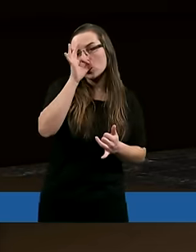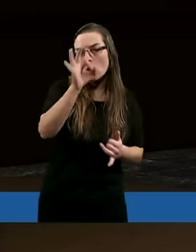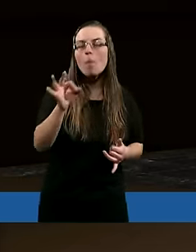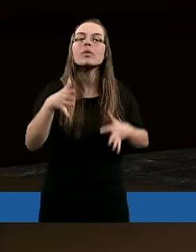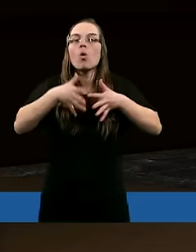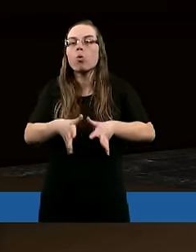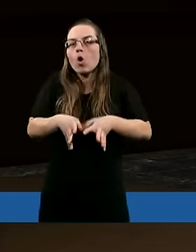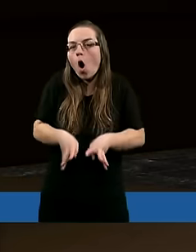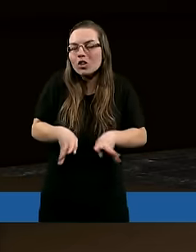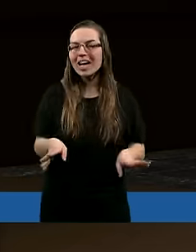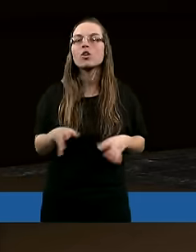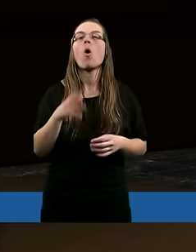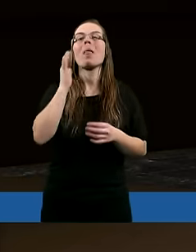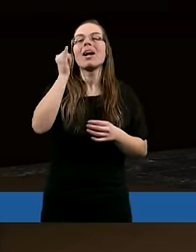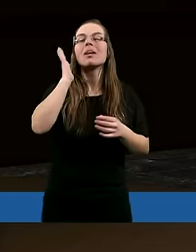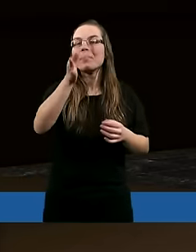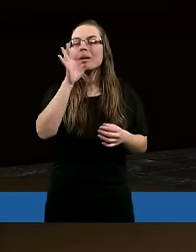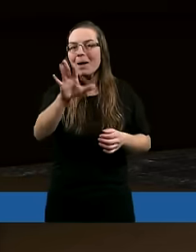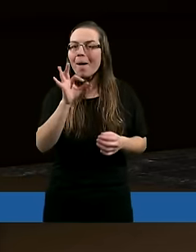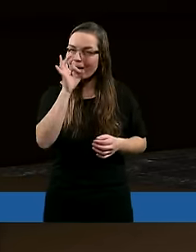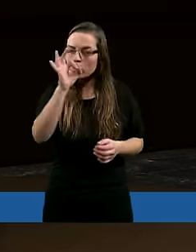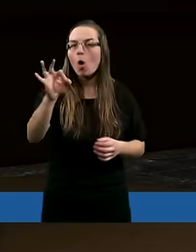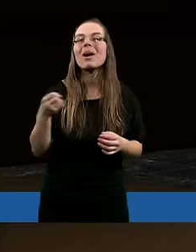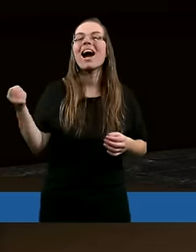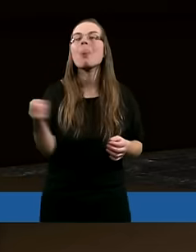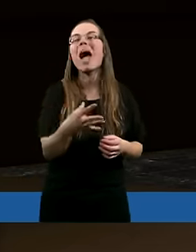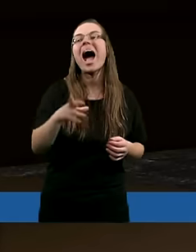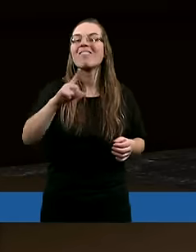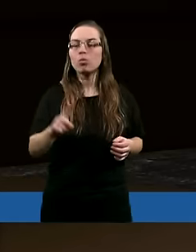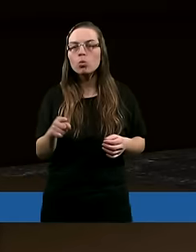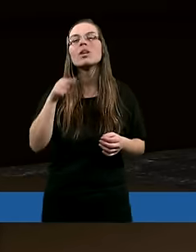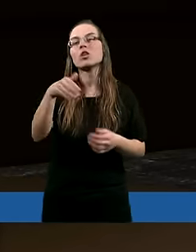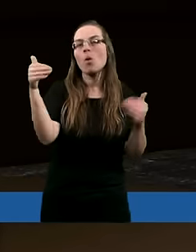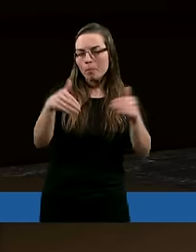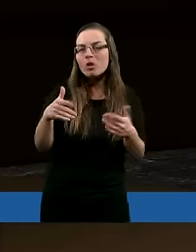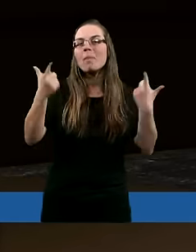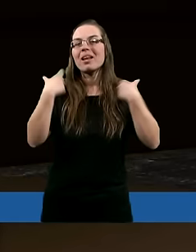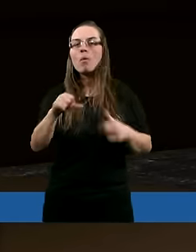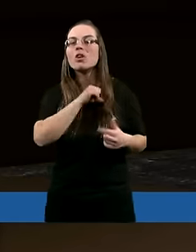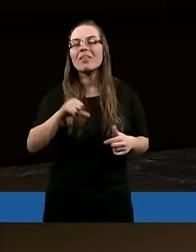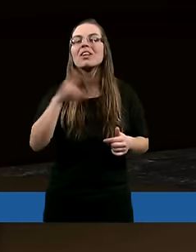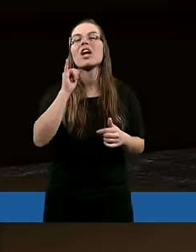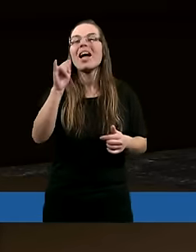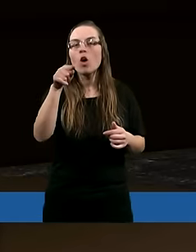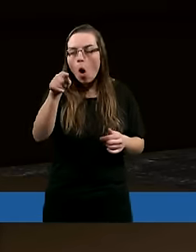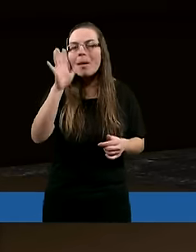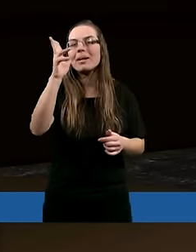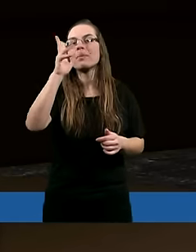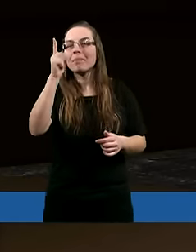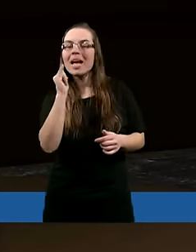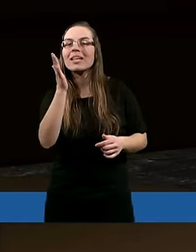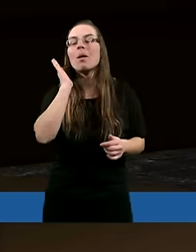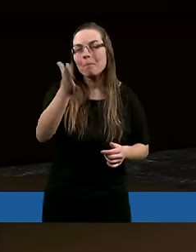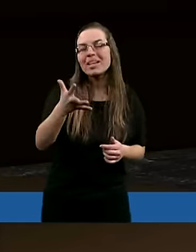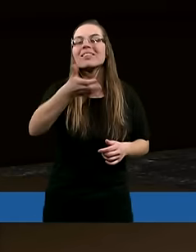ukorzenione, jeżeli będzie miało dobry nawóz, to możemy się spodziewać, że i ono będzie piękne i